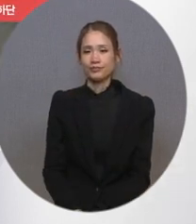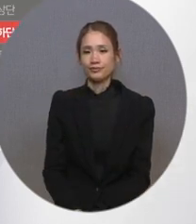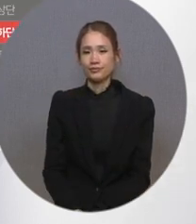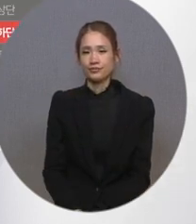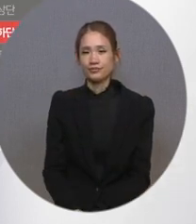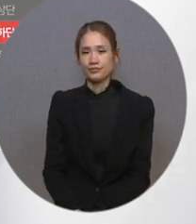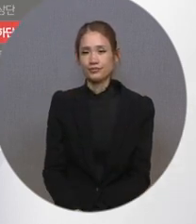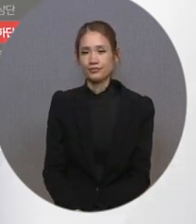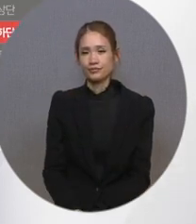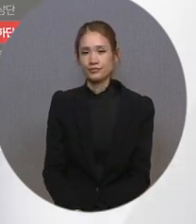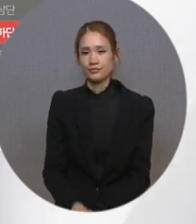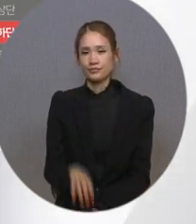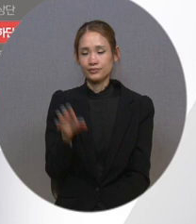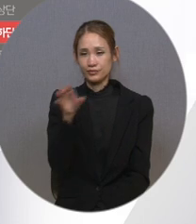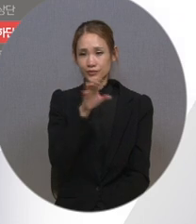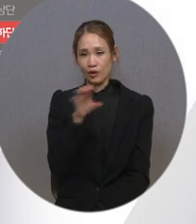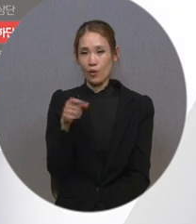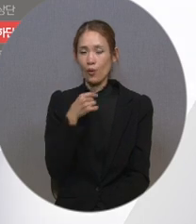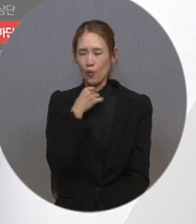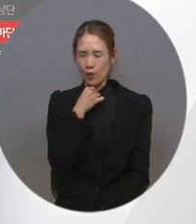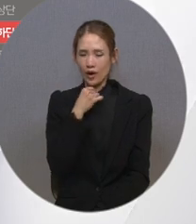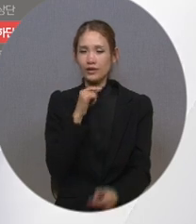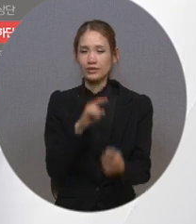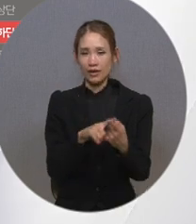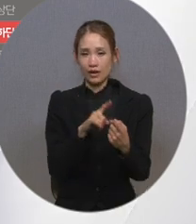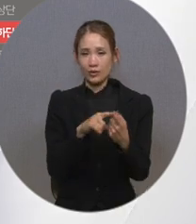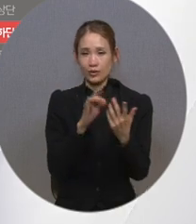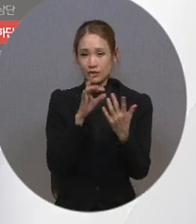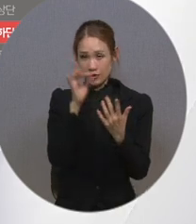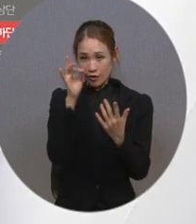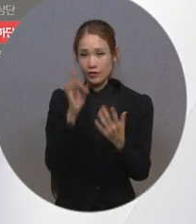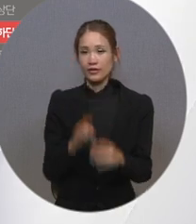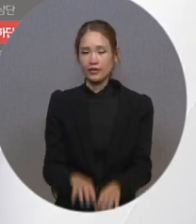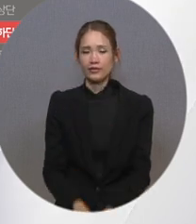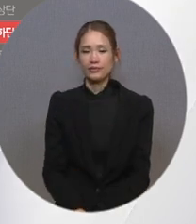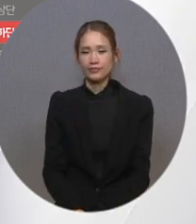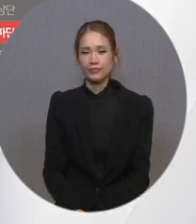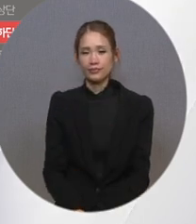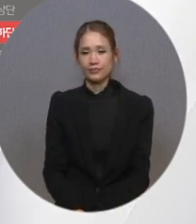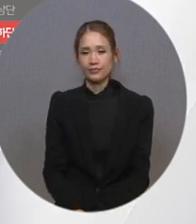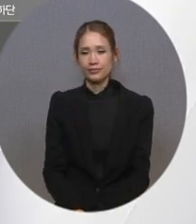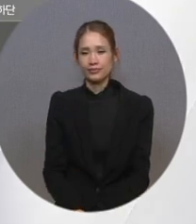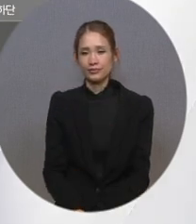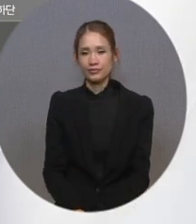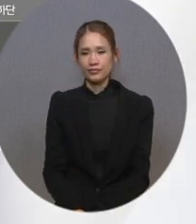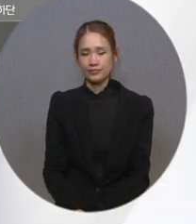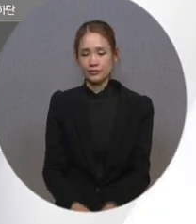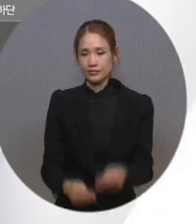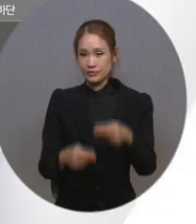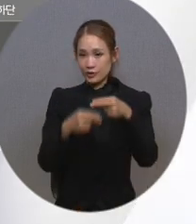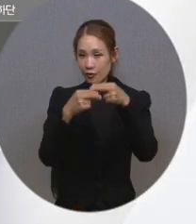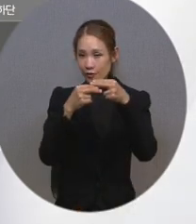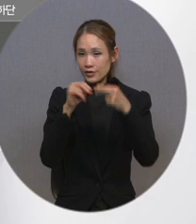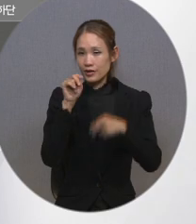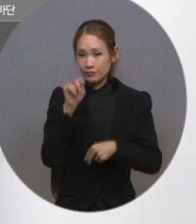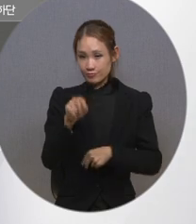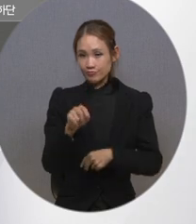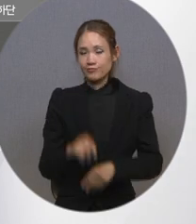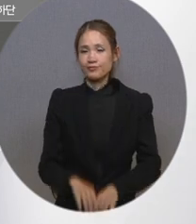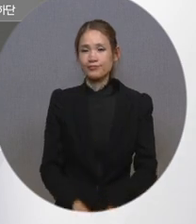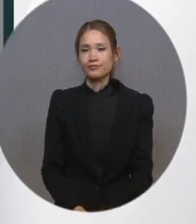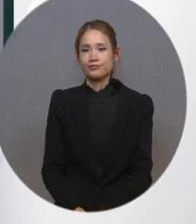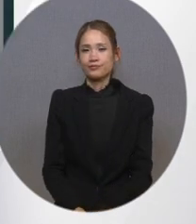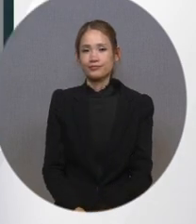위치에서 원하는 자막 위치를 선택해 주신 후 저장해 주시면 적용됩니다.